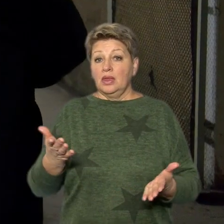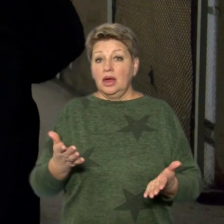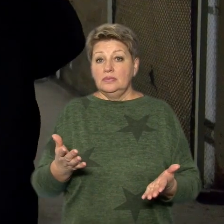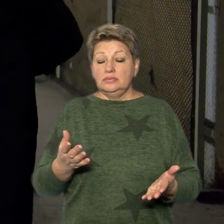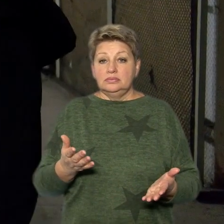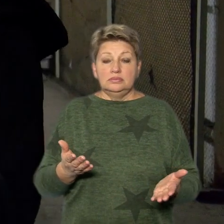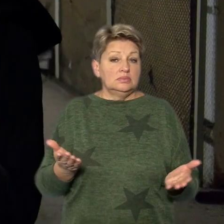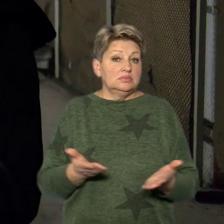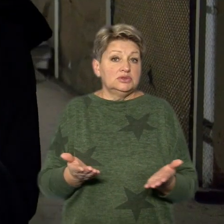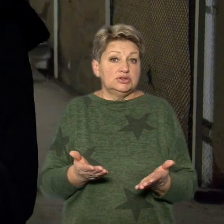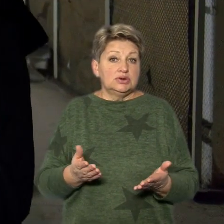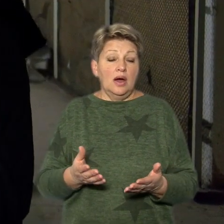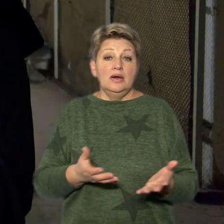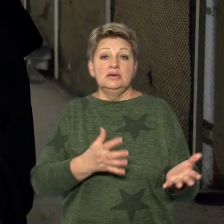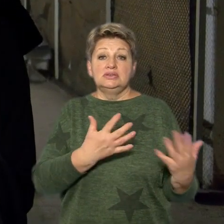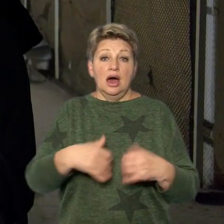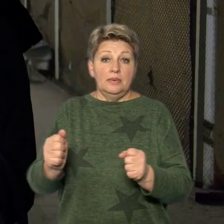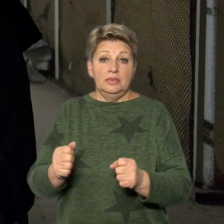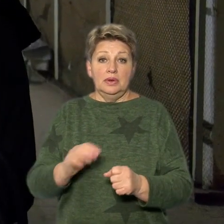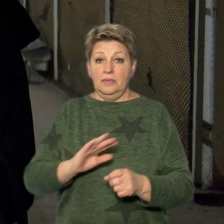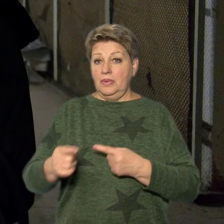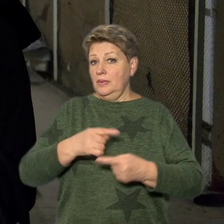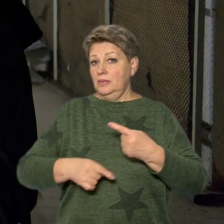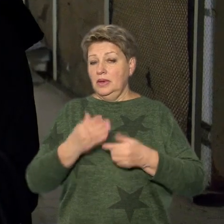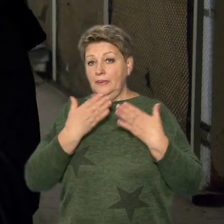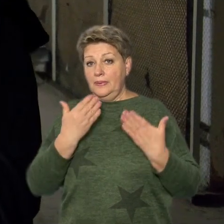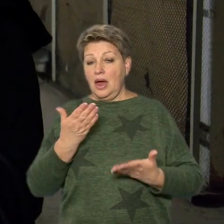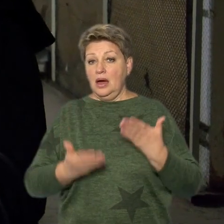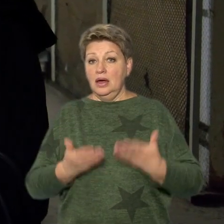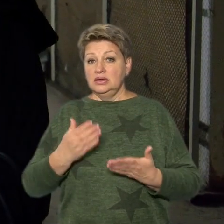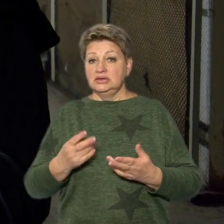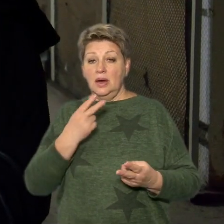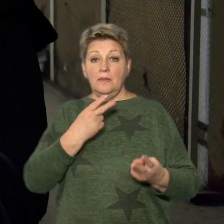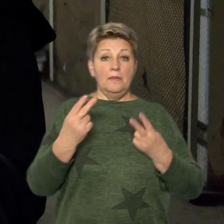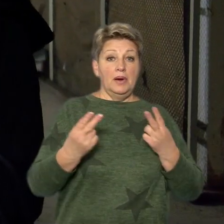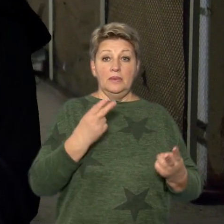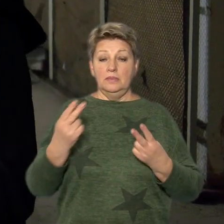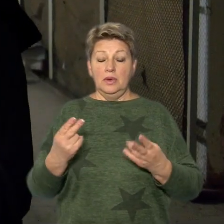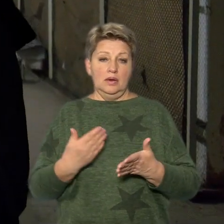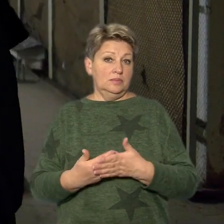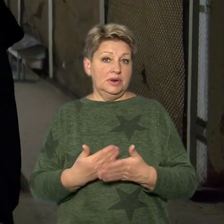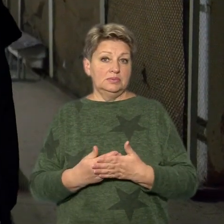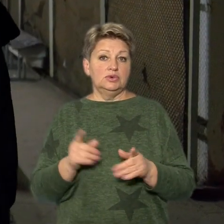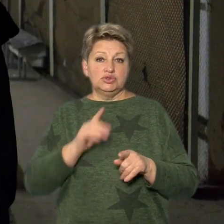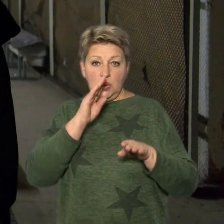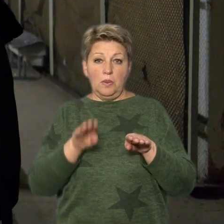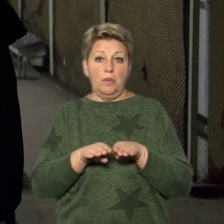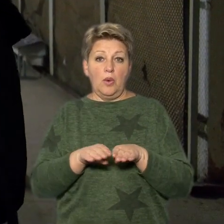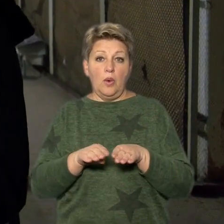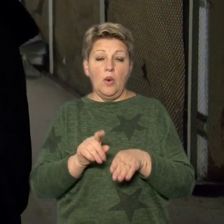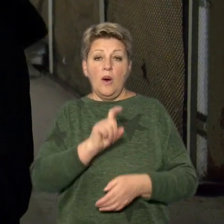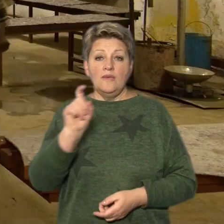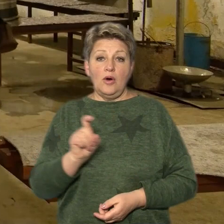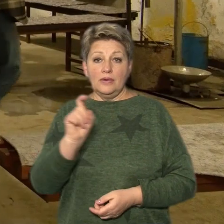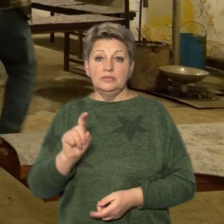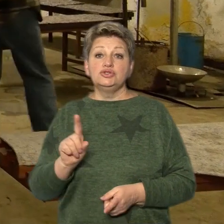чомусь не повернули, але якщо повернутися назад, подивитися там, то в принципі щось схоже на вогнегасників все